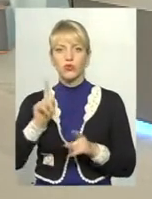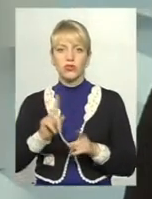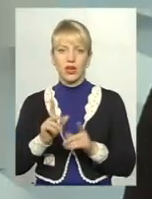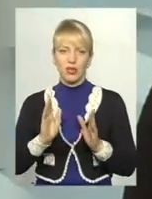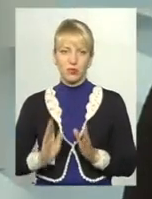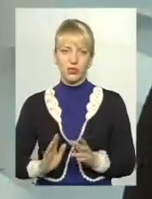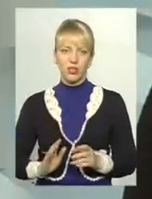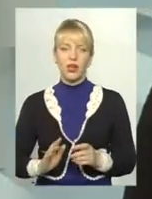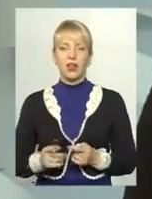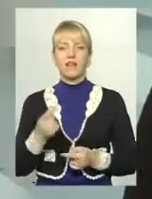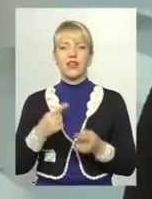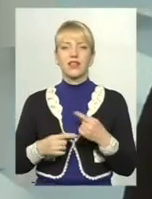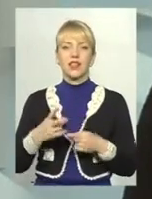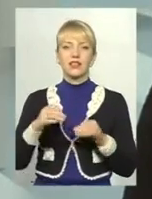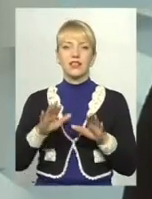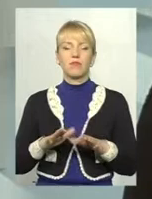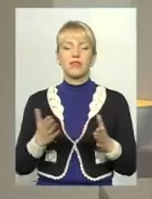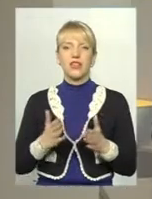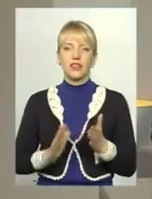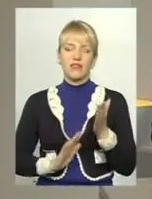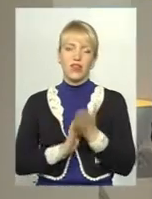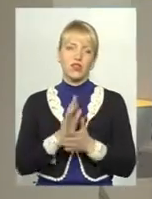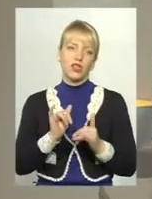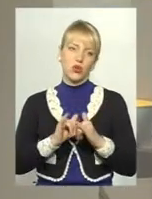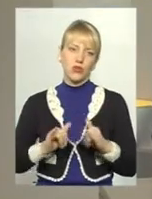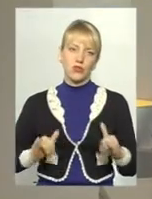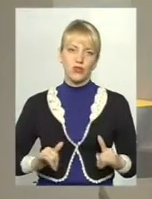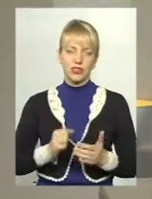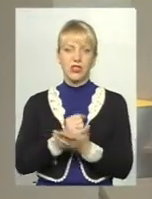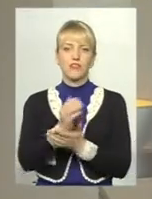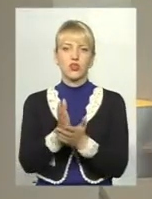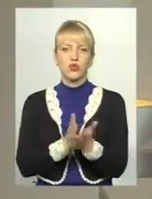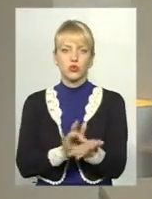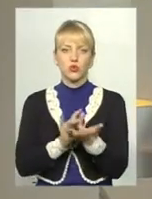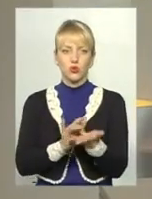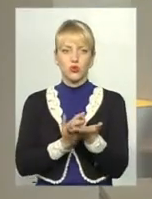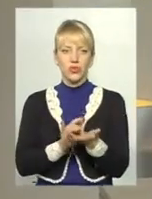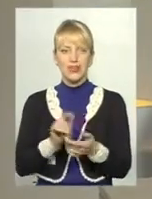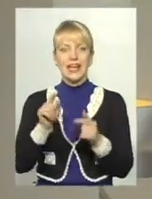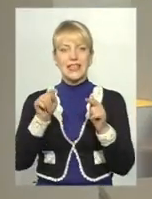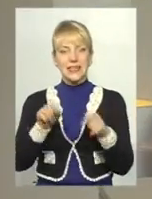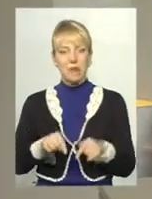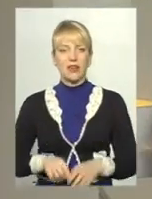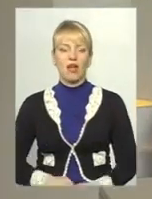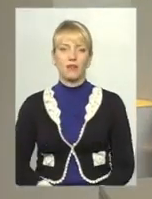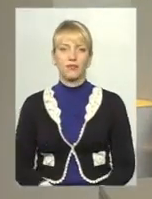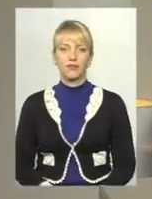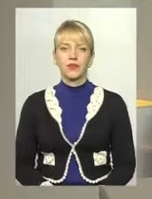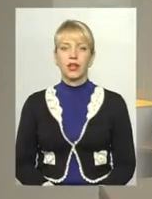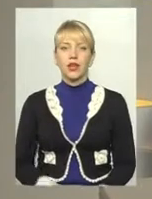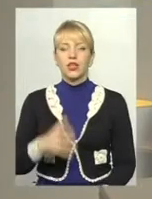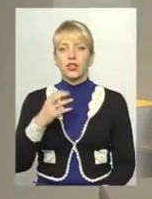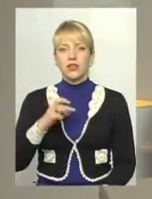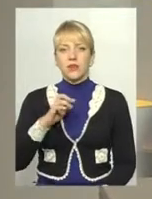буде вертатись на місце, де вона виросла, і розвивати структуру, інфраструктуру, туризм саме там. А ще хотіла повернутися,